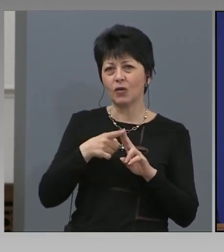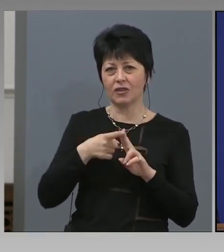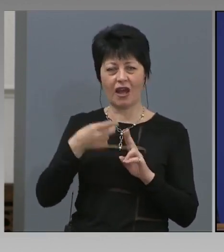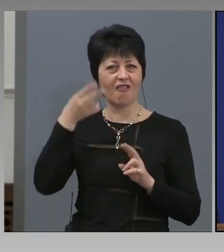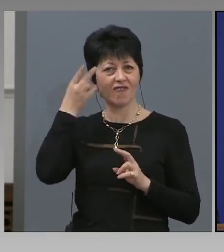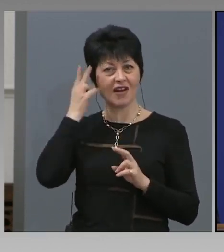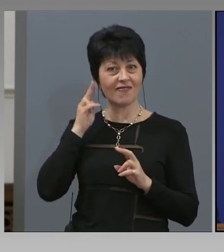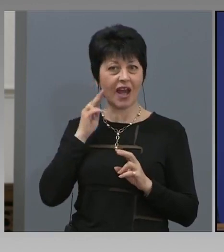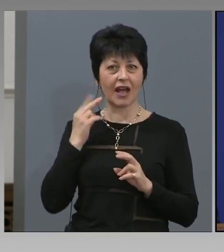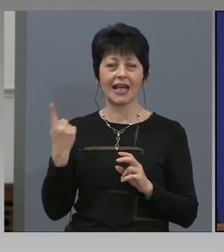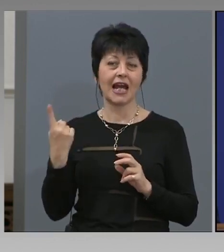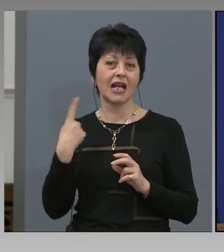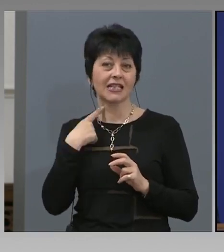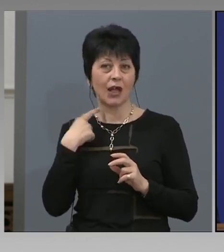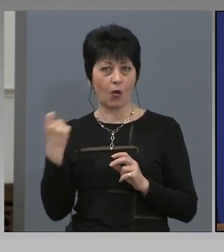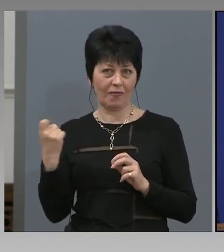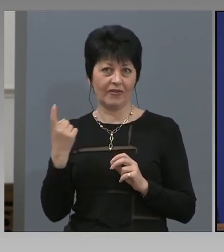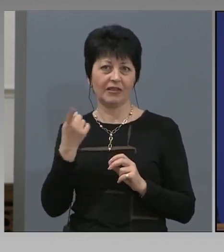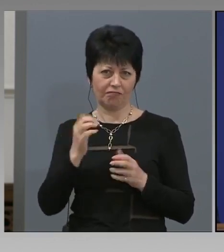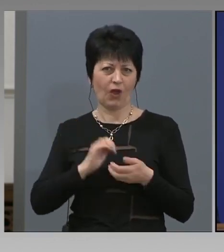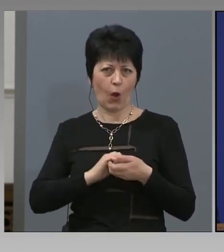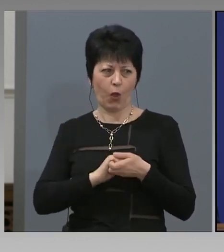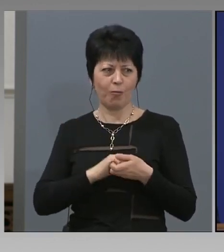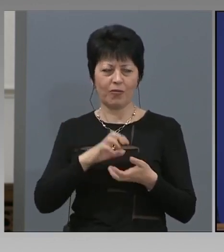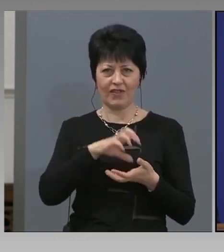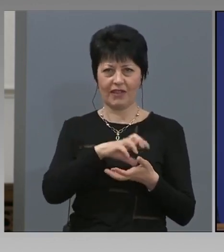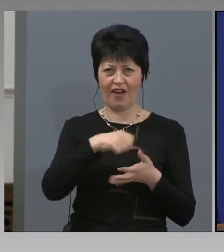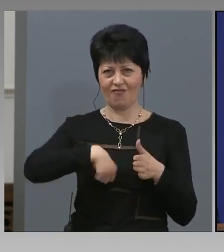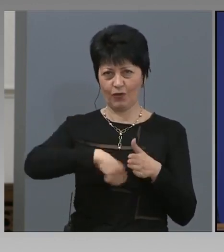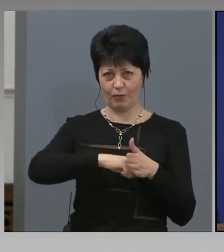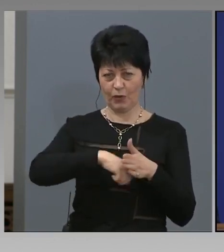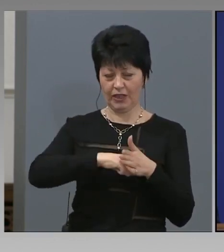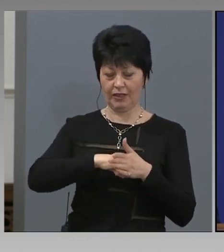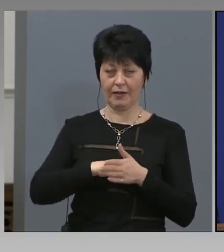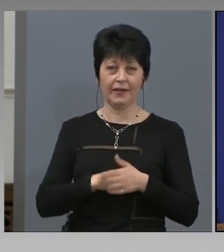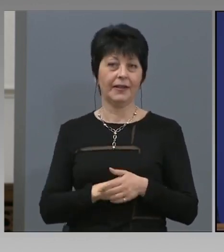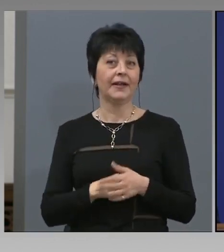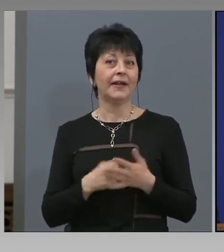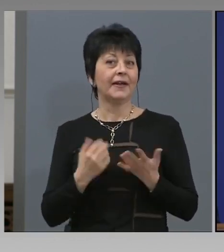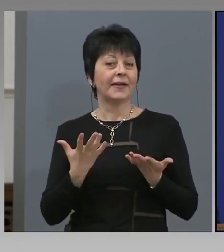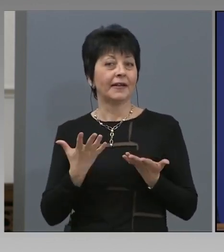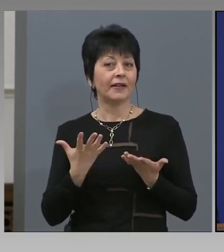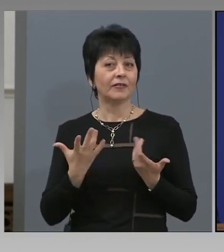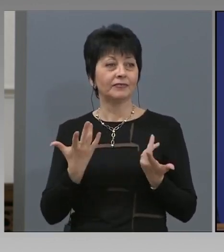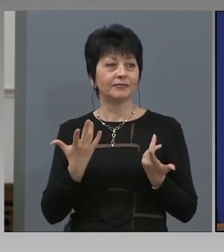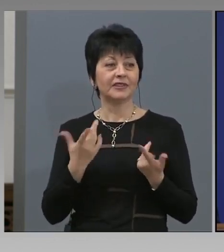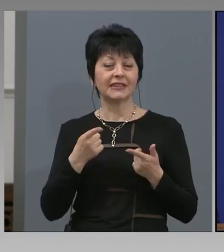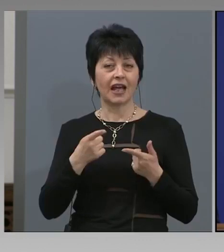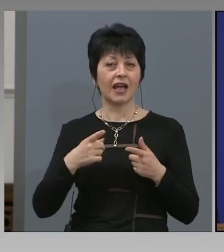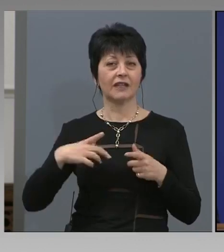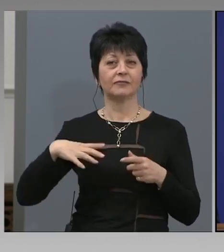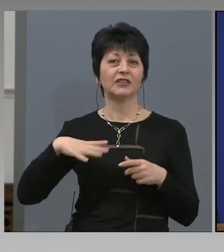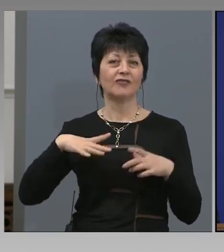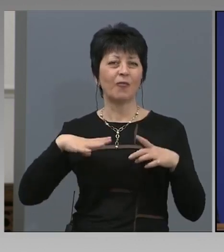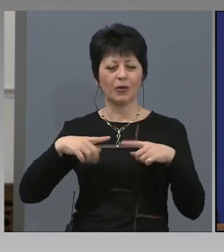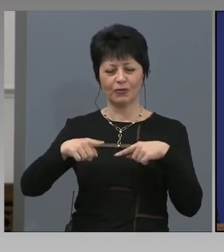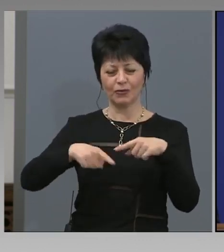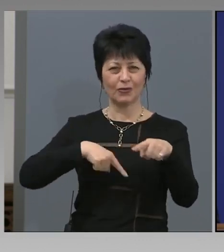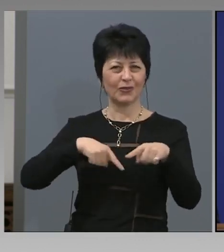първенство клубовете. Що се касае за свободното движение сезонни работници,